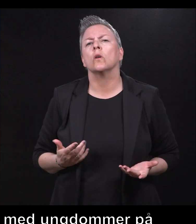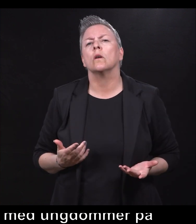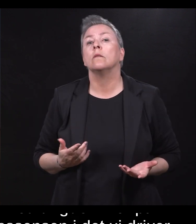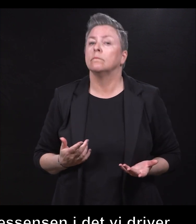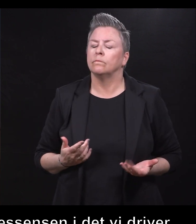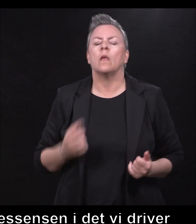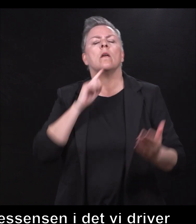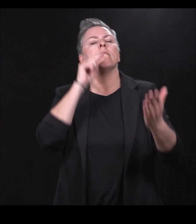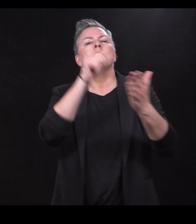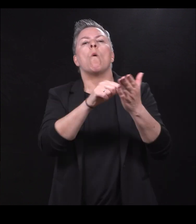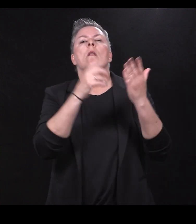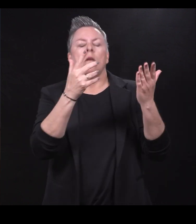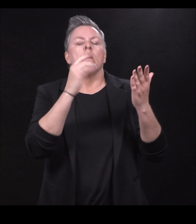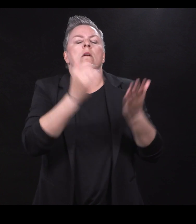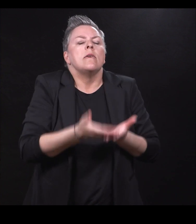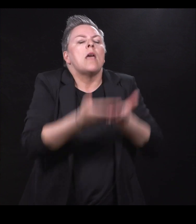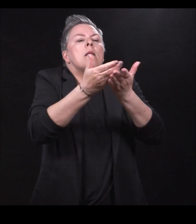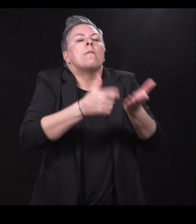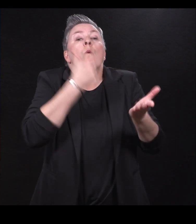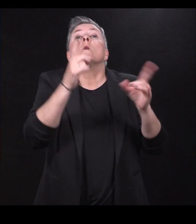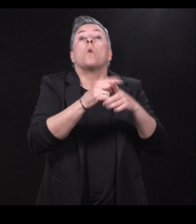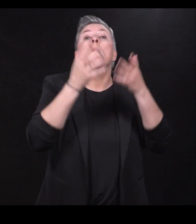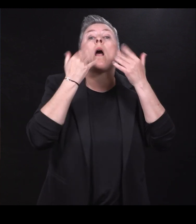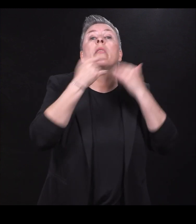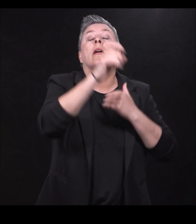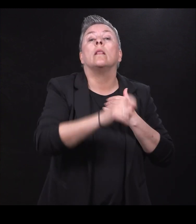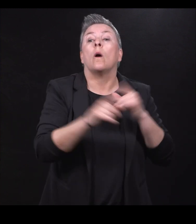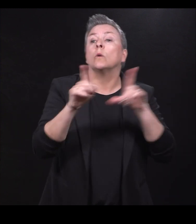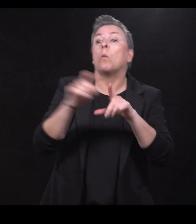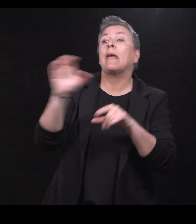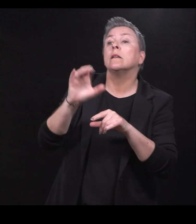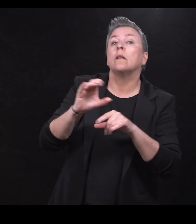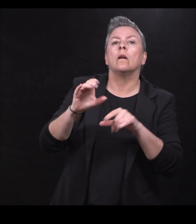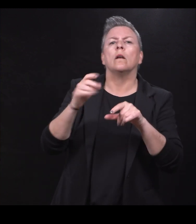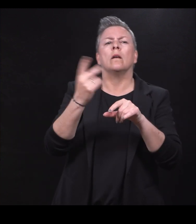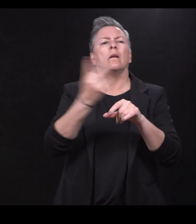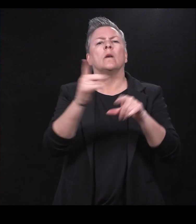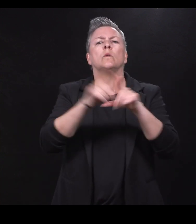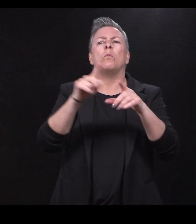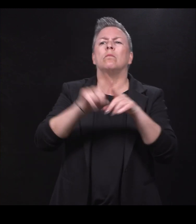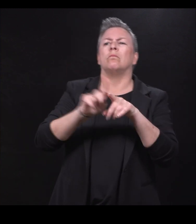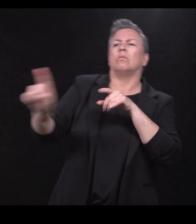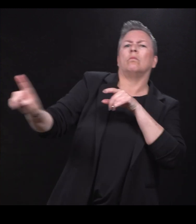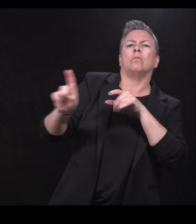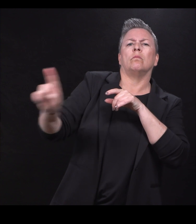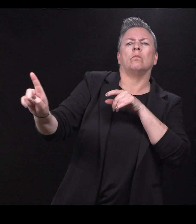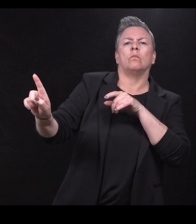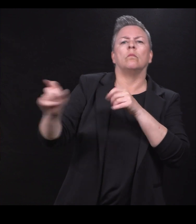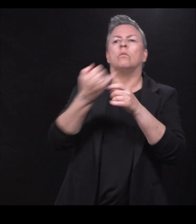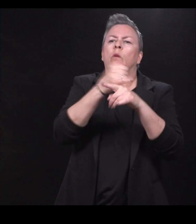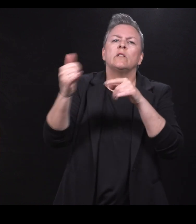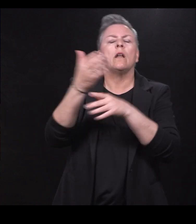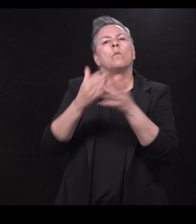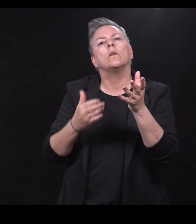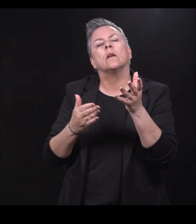Målet er å hjelpe unge som Katharina og som Kristian, som ramler utenfor og hamner i utenforskap på ulike måter.